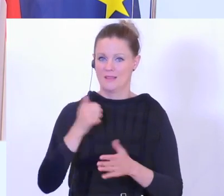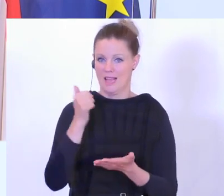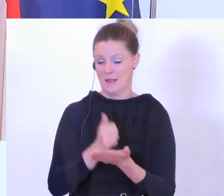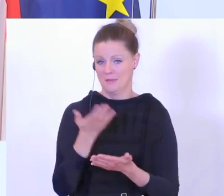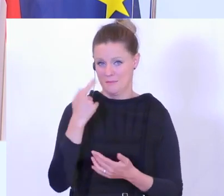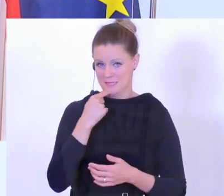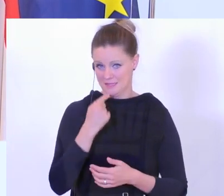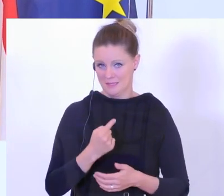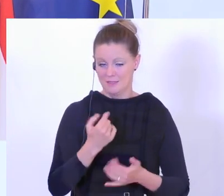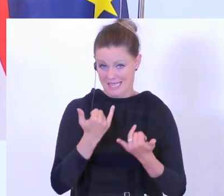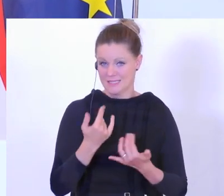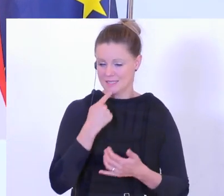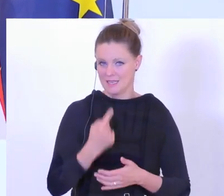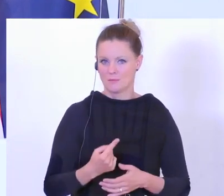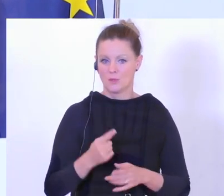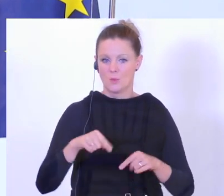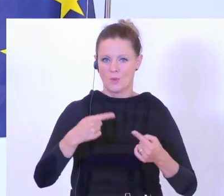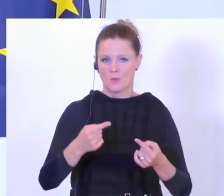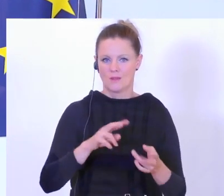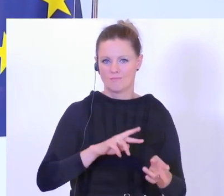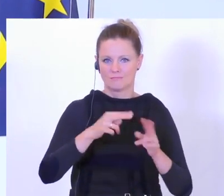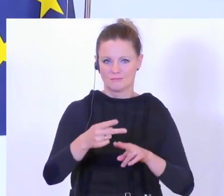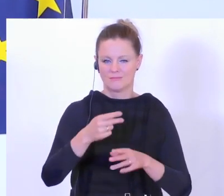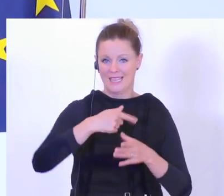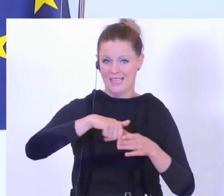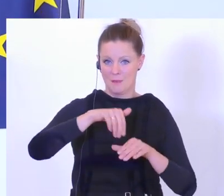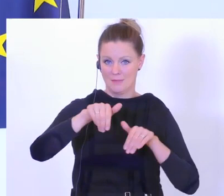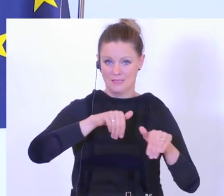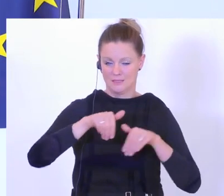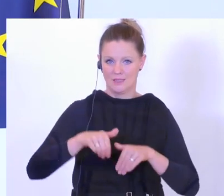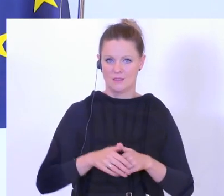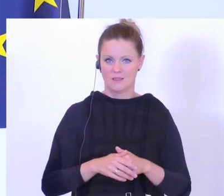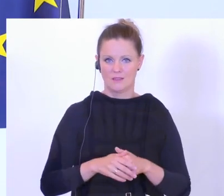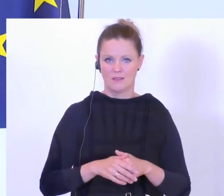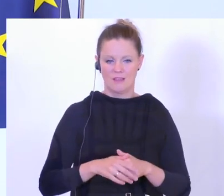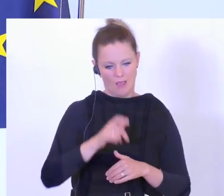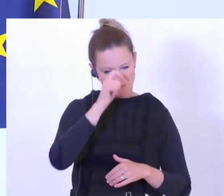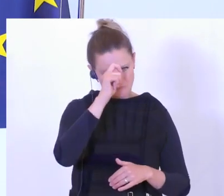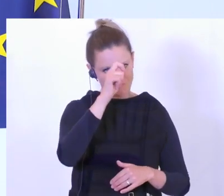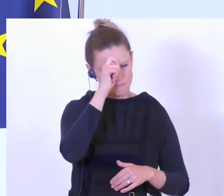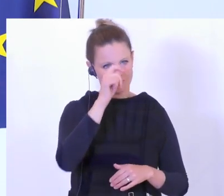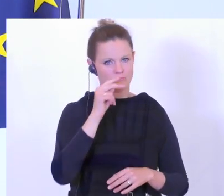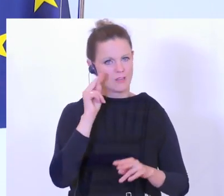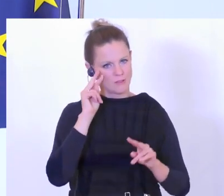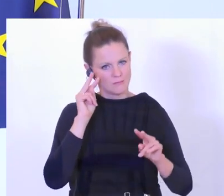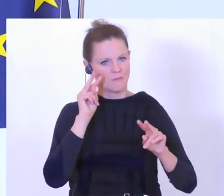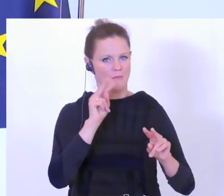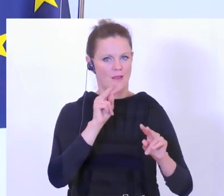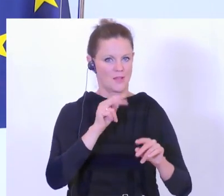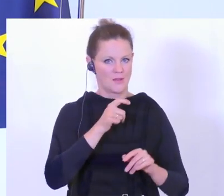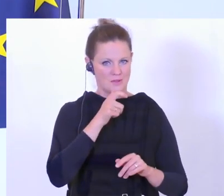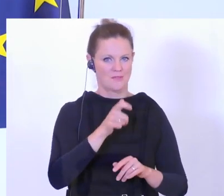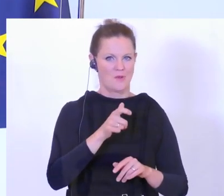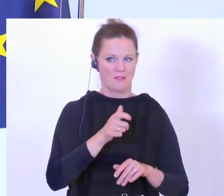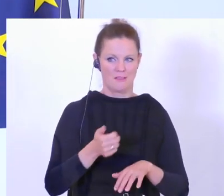heute sagen, und dann im Innenministerium. Und die anerkennenden Blicke und die anerkennenden Worte natürlich seines